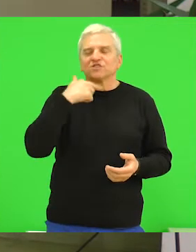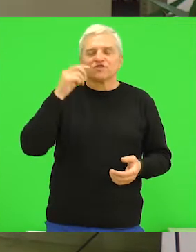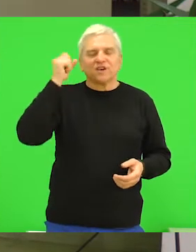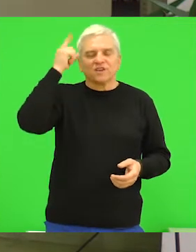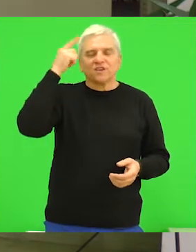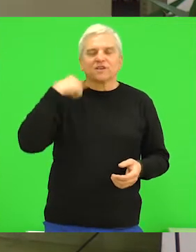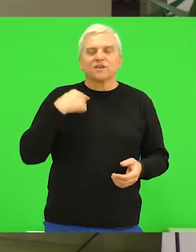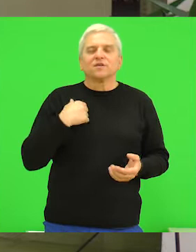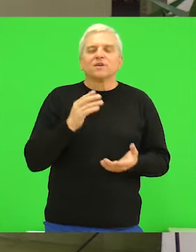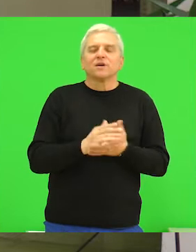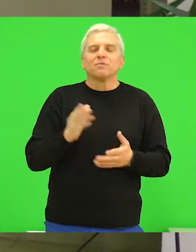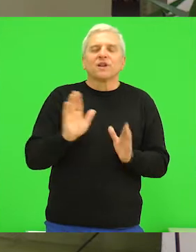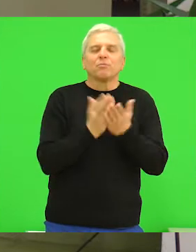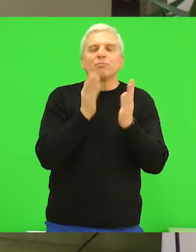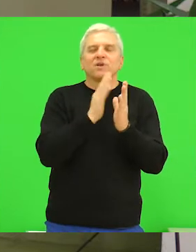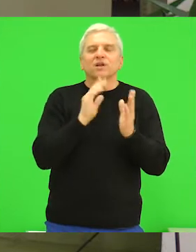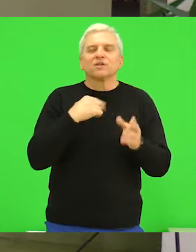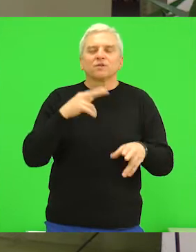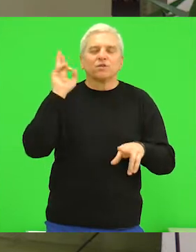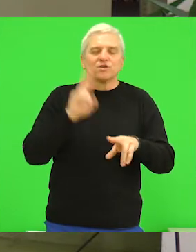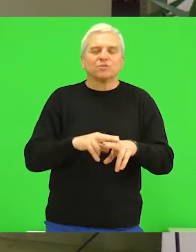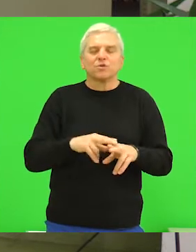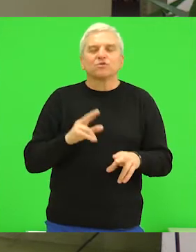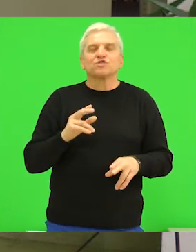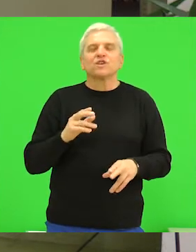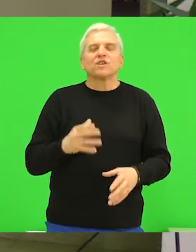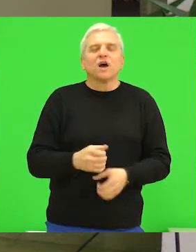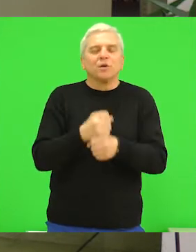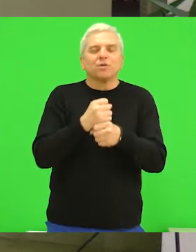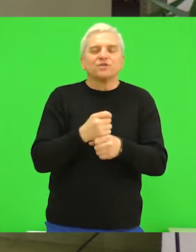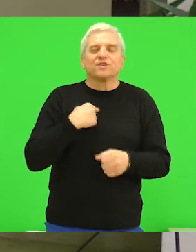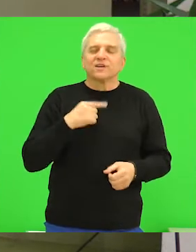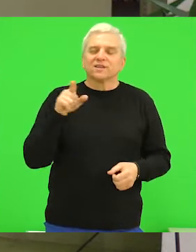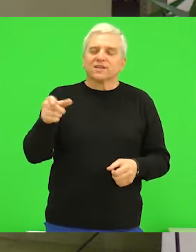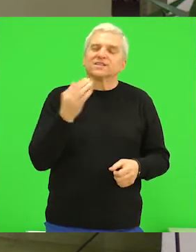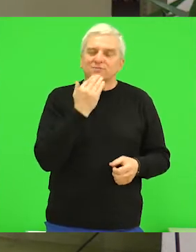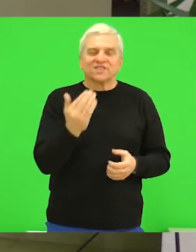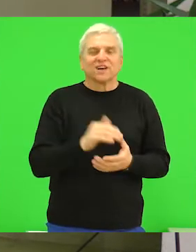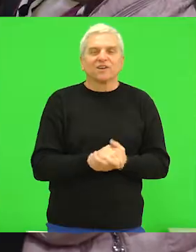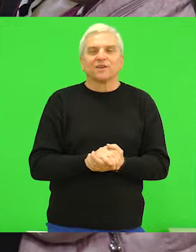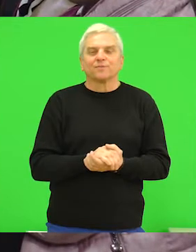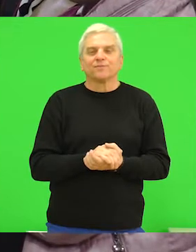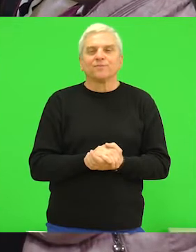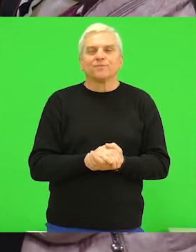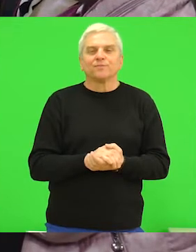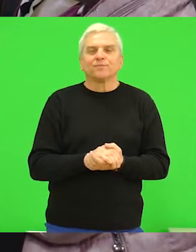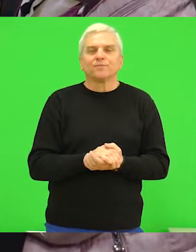i mene je biblioteka odlučila da podrži i ja sam im mnogo na tome zahvalan.